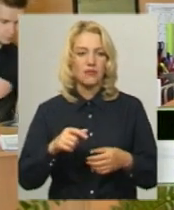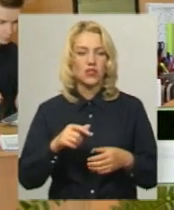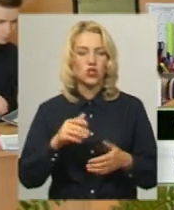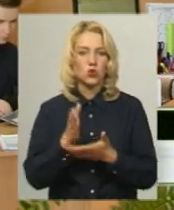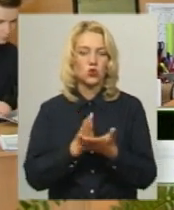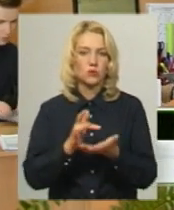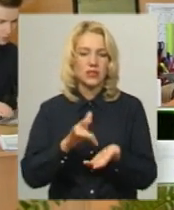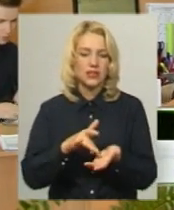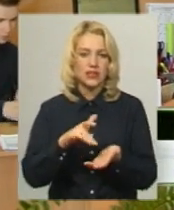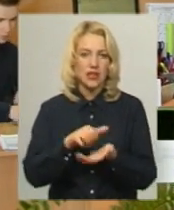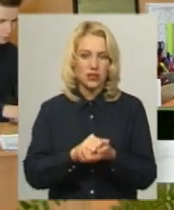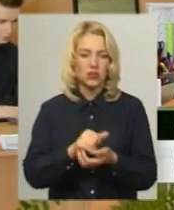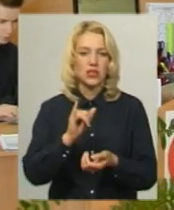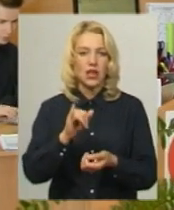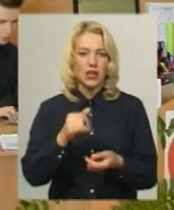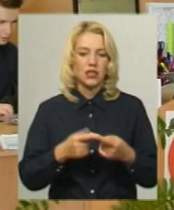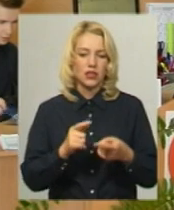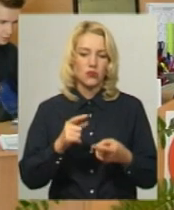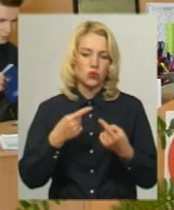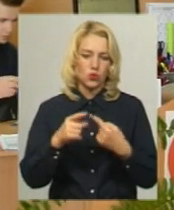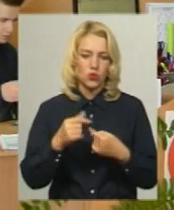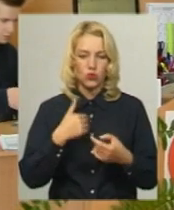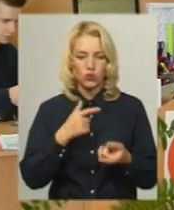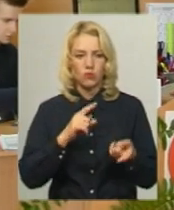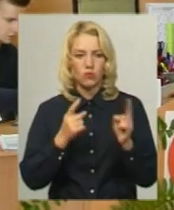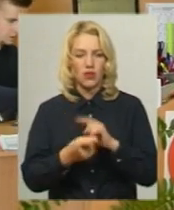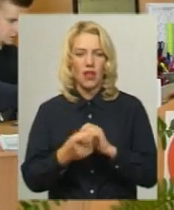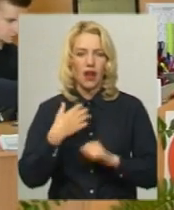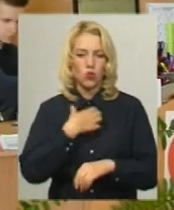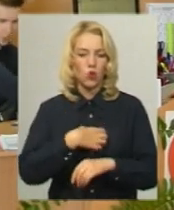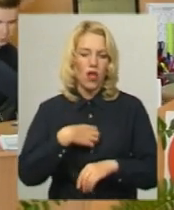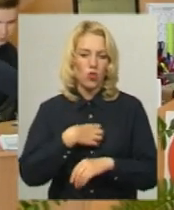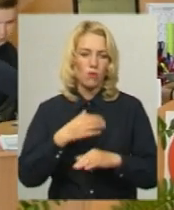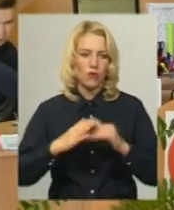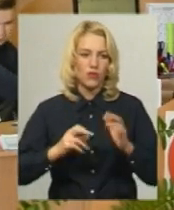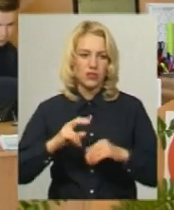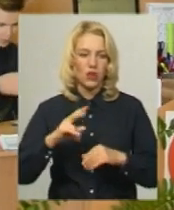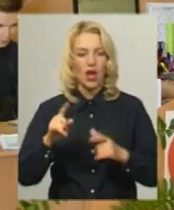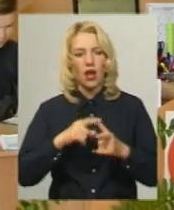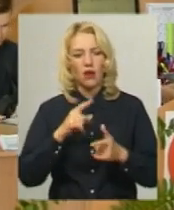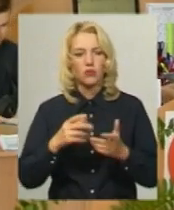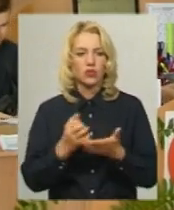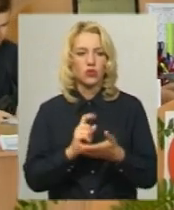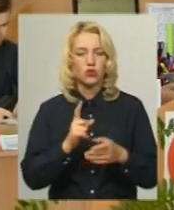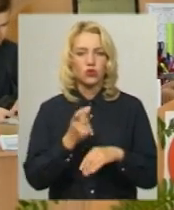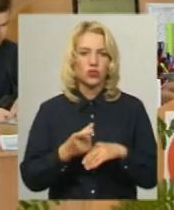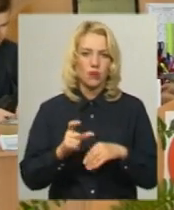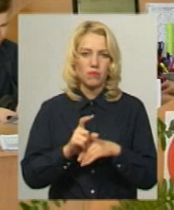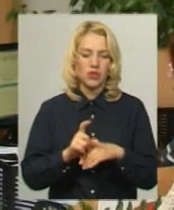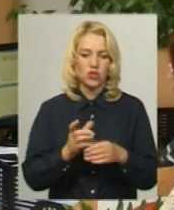Майже половина з них хоче переорієнтуватися на актуальну професію або знайти щось більш